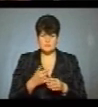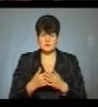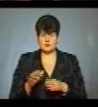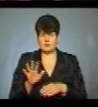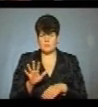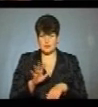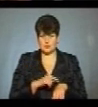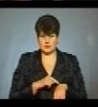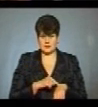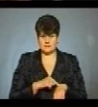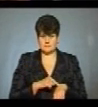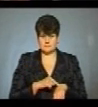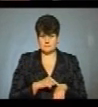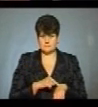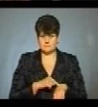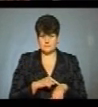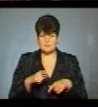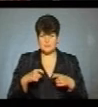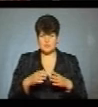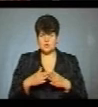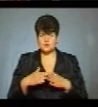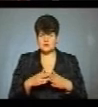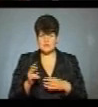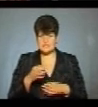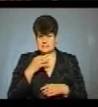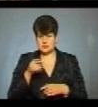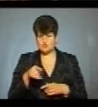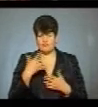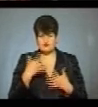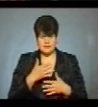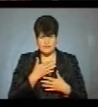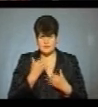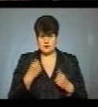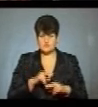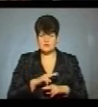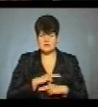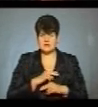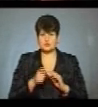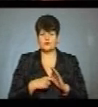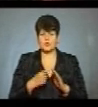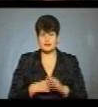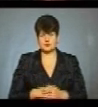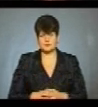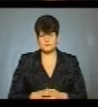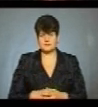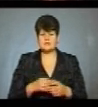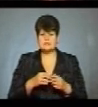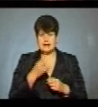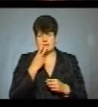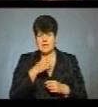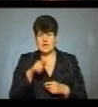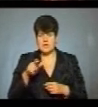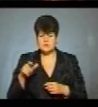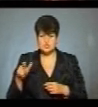години, прибігла сусідка і сказала, що його вже немає, що він загинув в Донеччині. Серед глядачів і